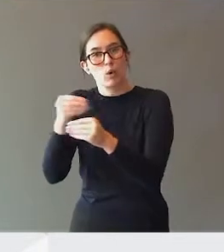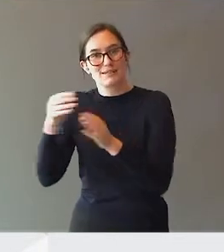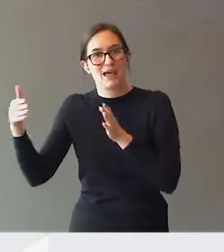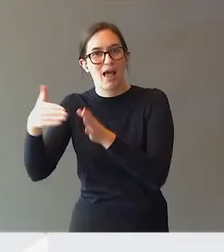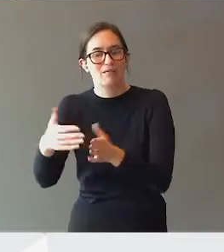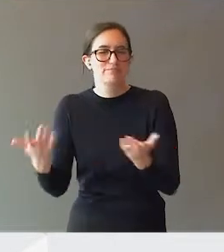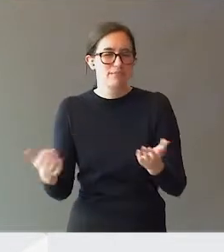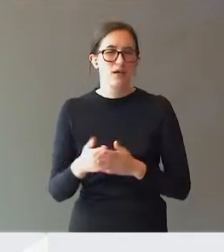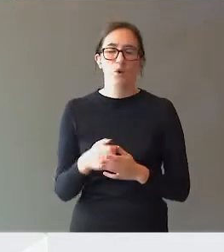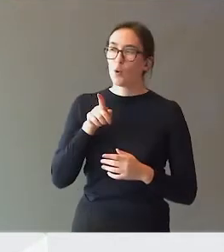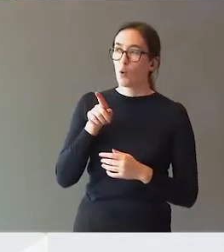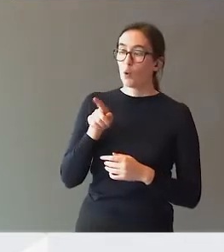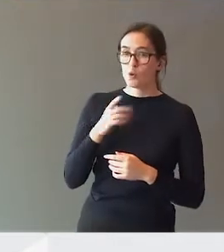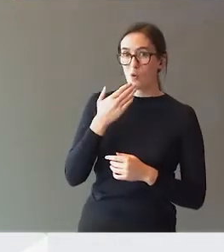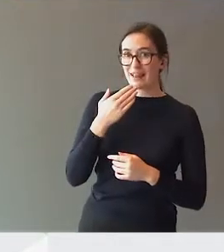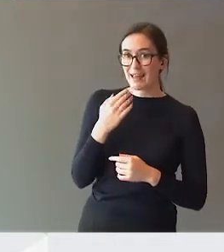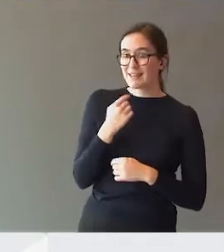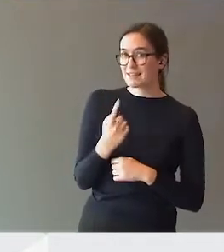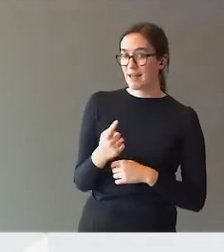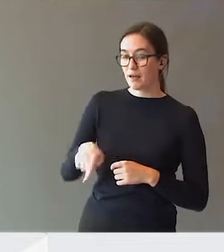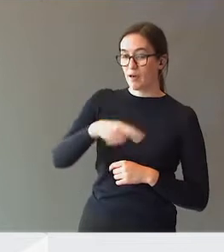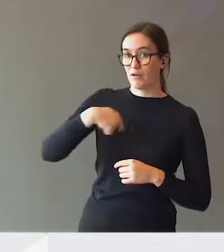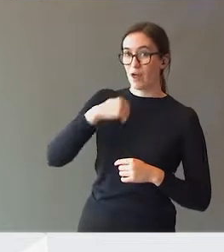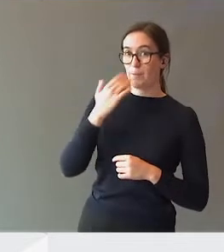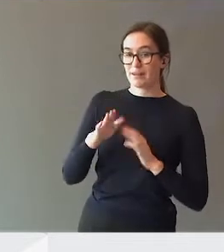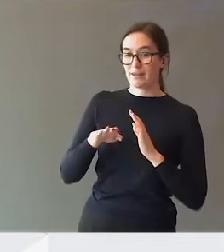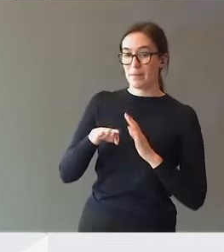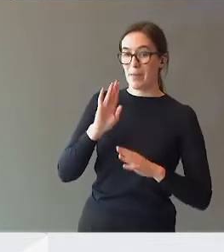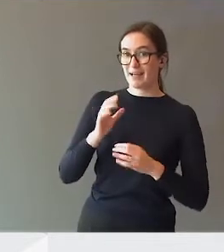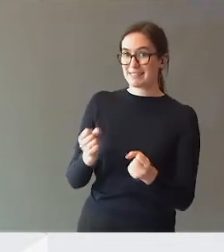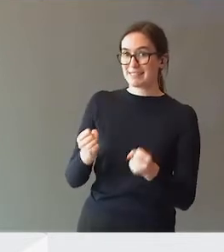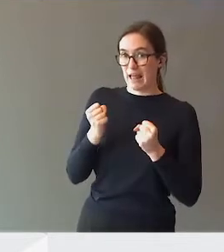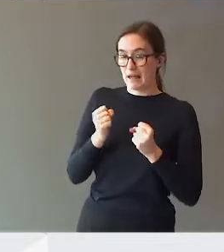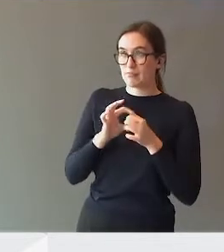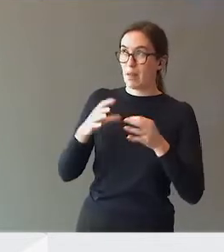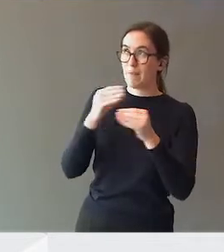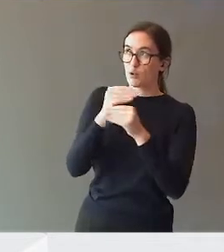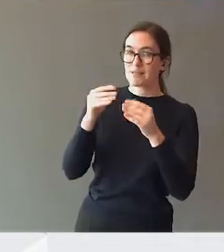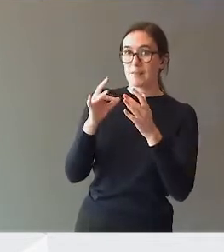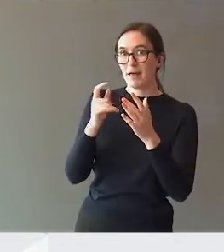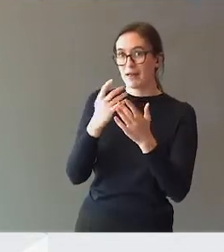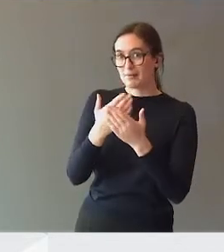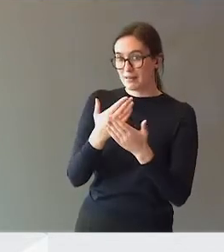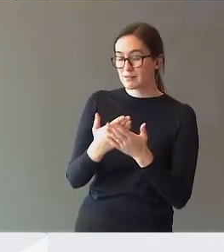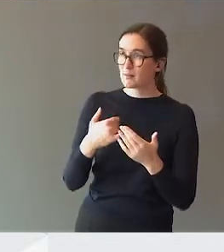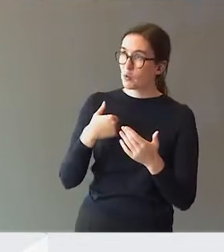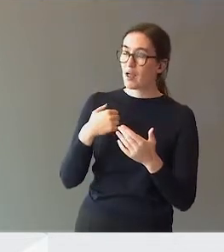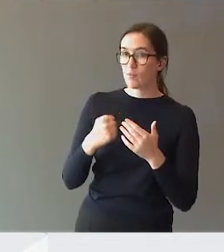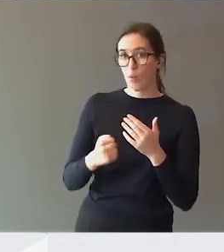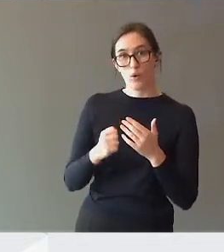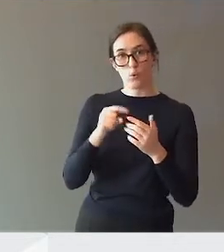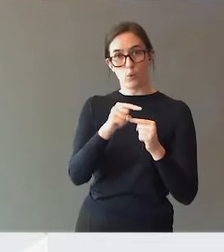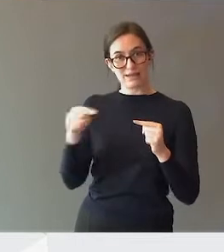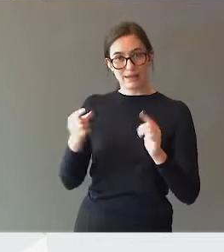Henriette, at vi har på en måte blitt sterke på både det pedagogiske i PPT, og jeg vil undersøke at vi er fortsatt en